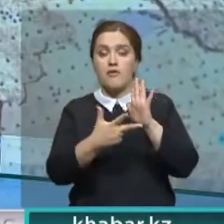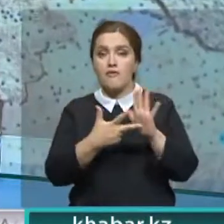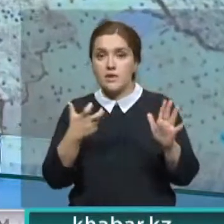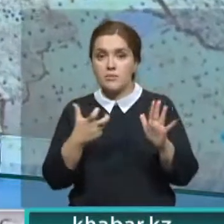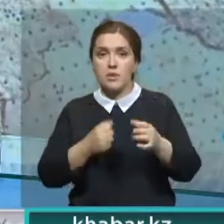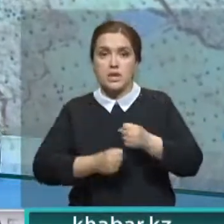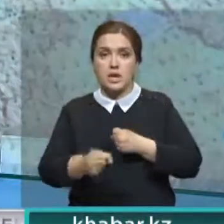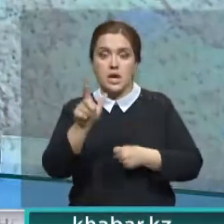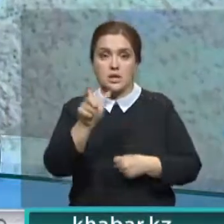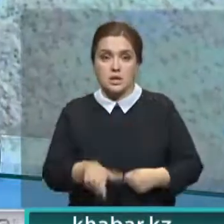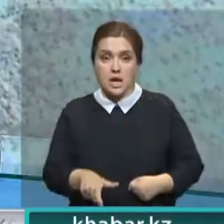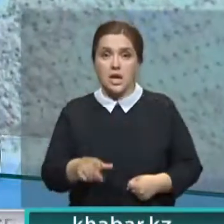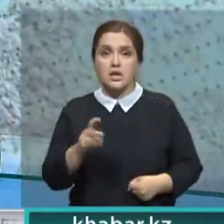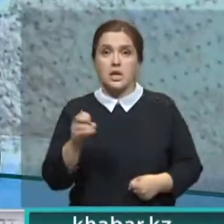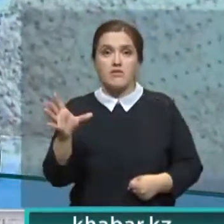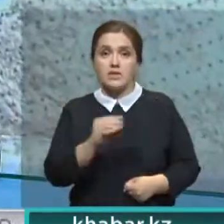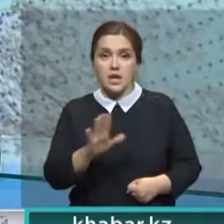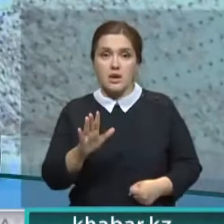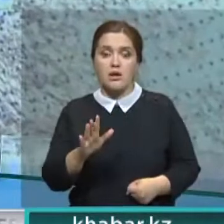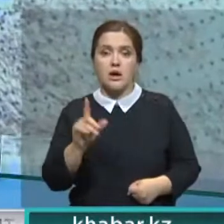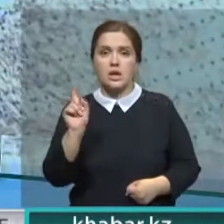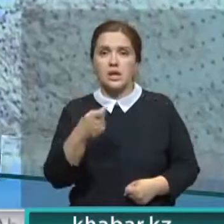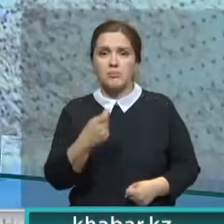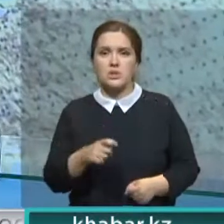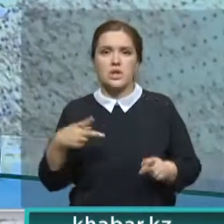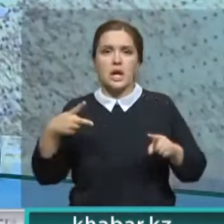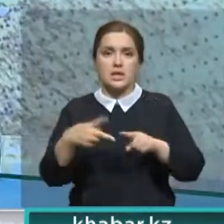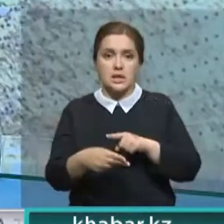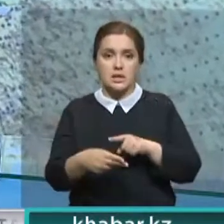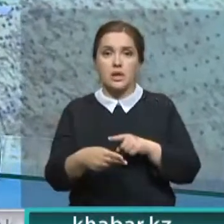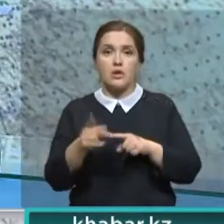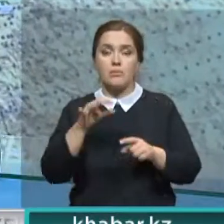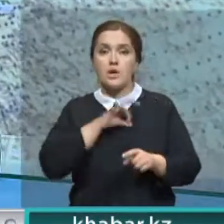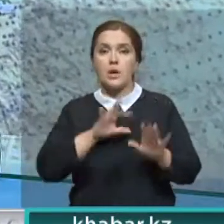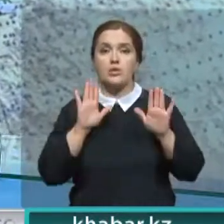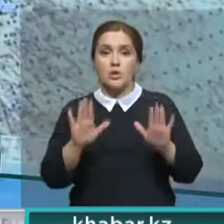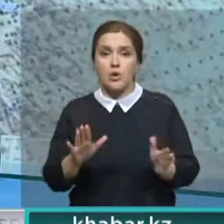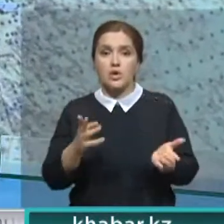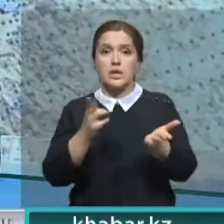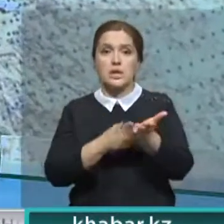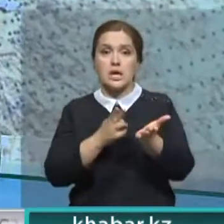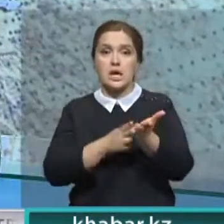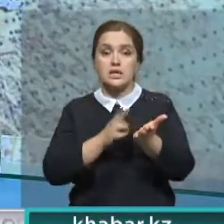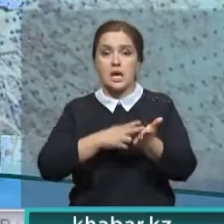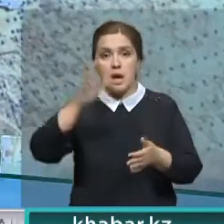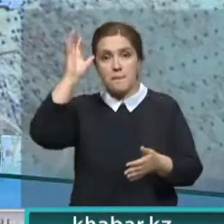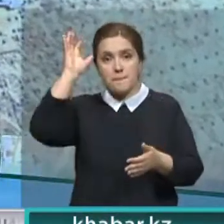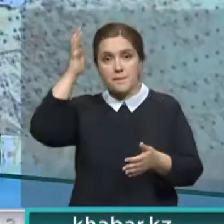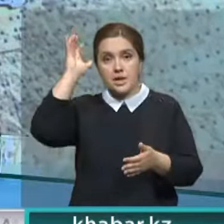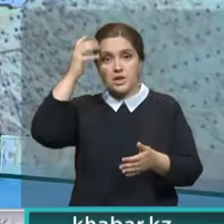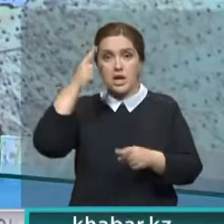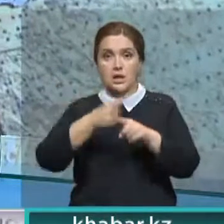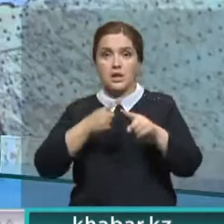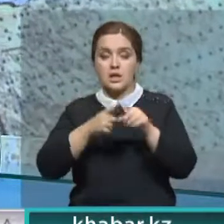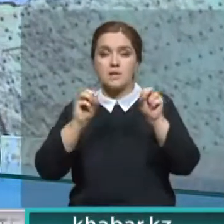насильников. При этом не все из них пройдут через процедуру химической кастрации, так как ее применяют только в случае доказательства